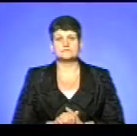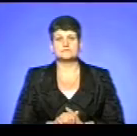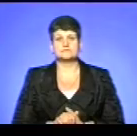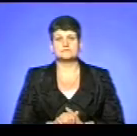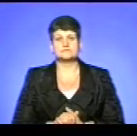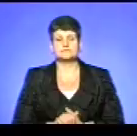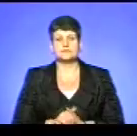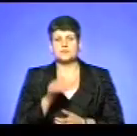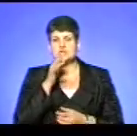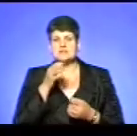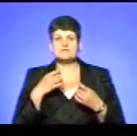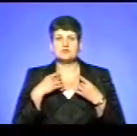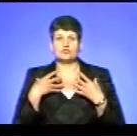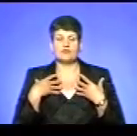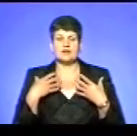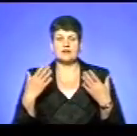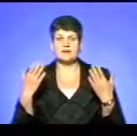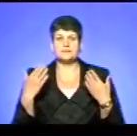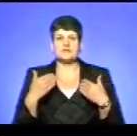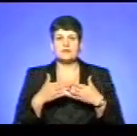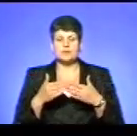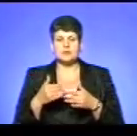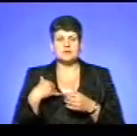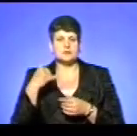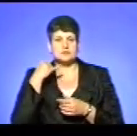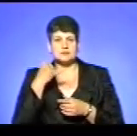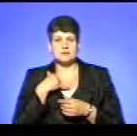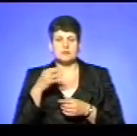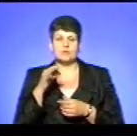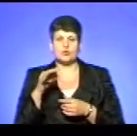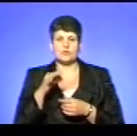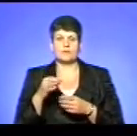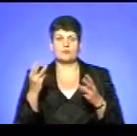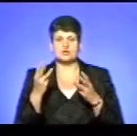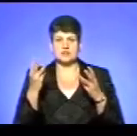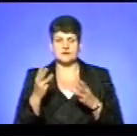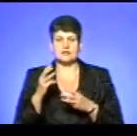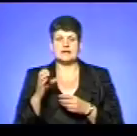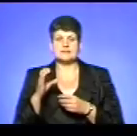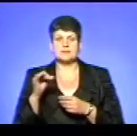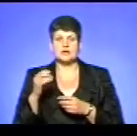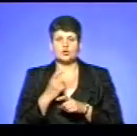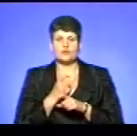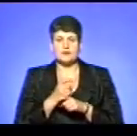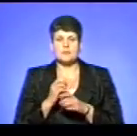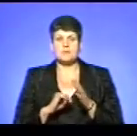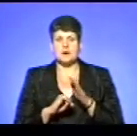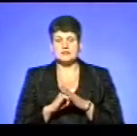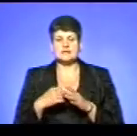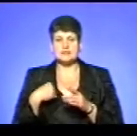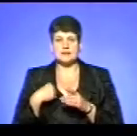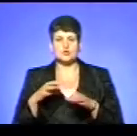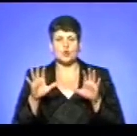Під час святкування випускного мене сповістили про пожежу на спиртовій базі. Я з головою райдержадміністрації